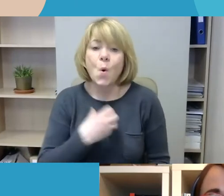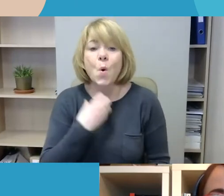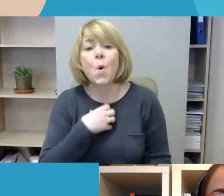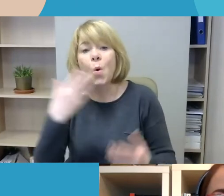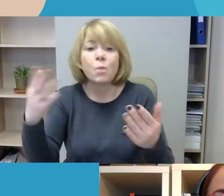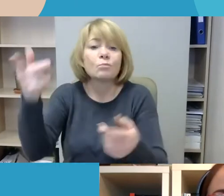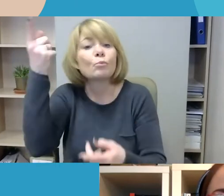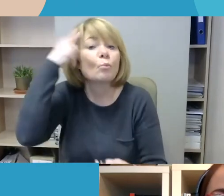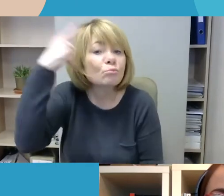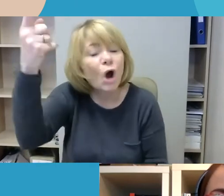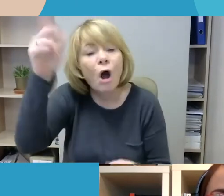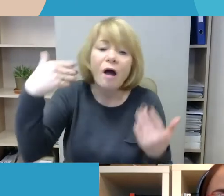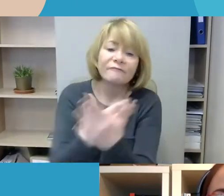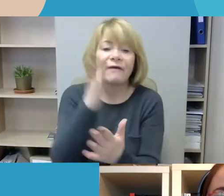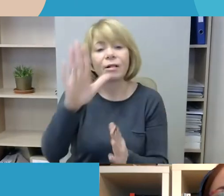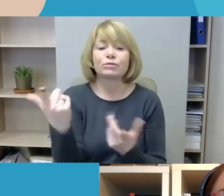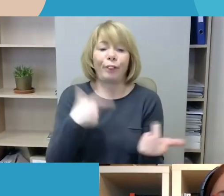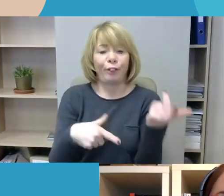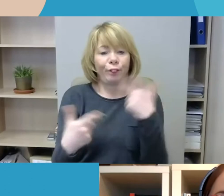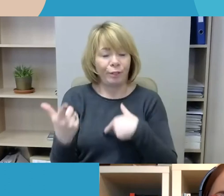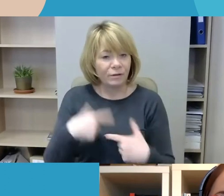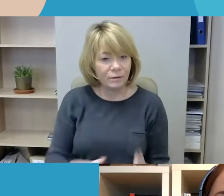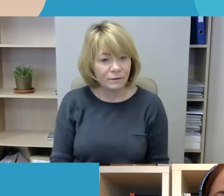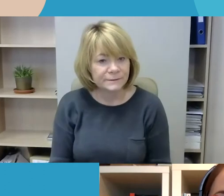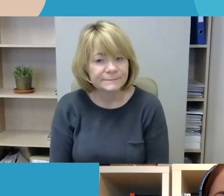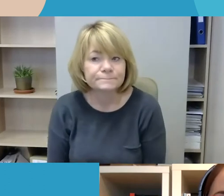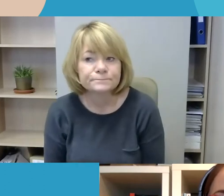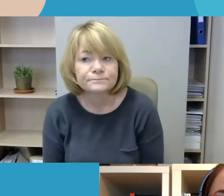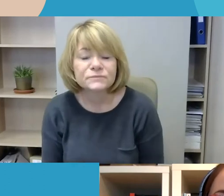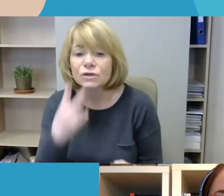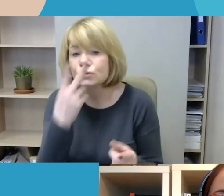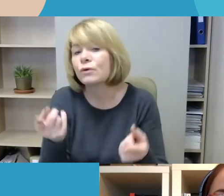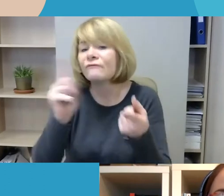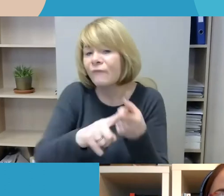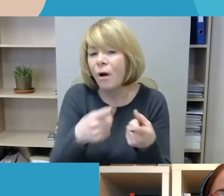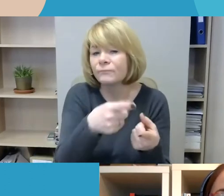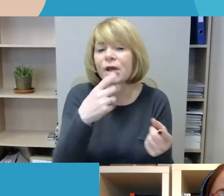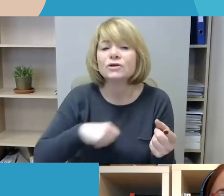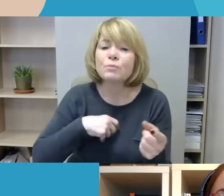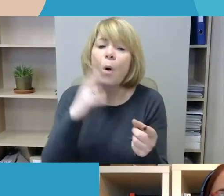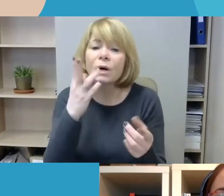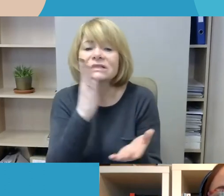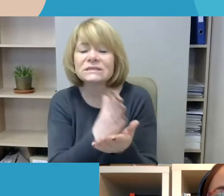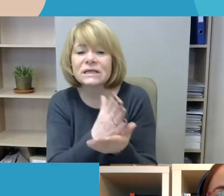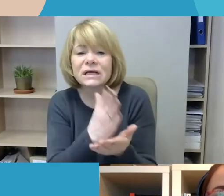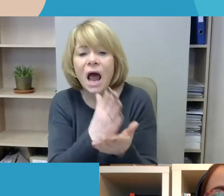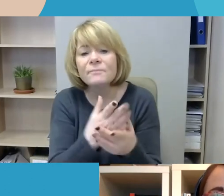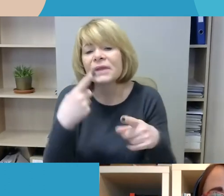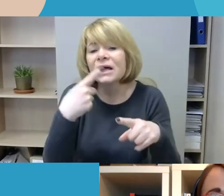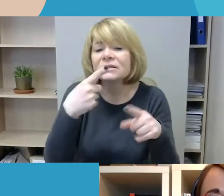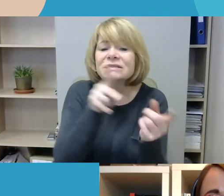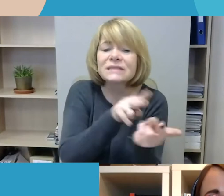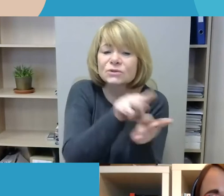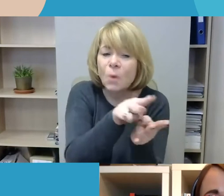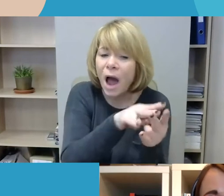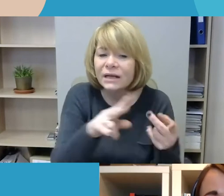liečia ne heteroseksualios, seksualinės orientacijos asmenys arba dėl leitinės tapatybės